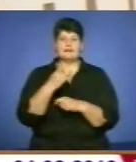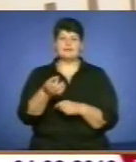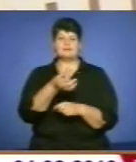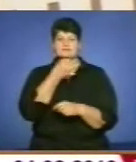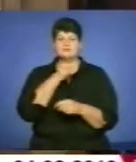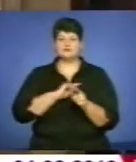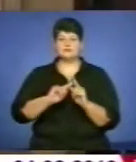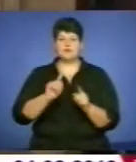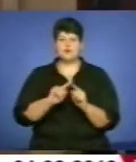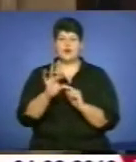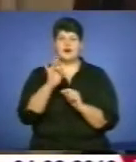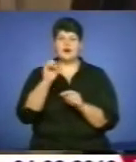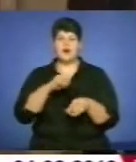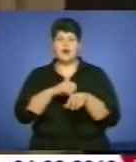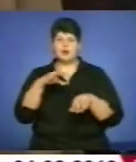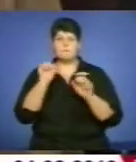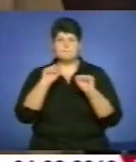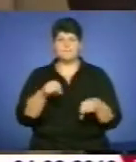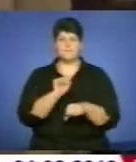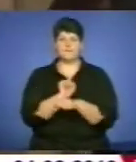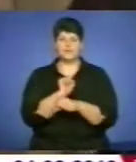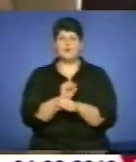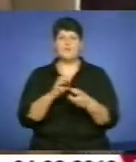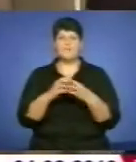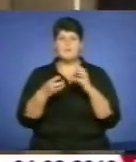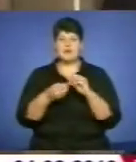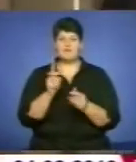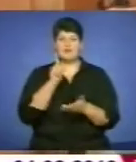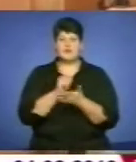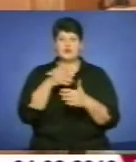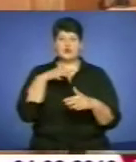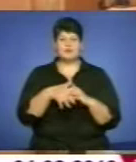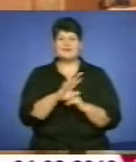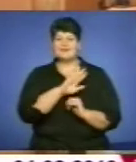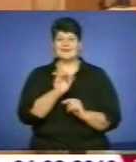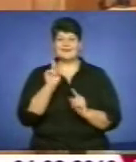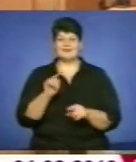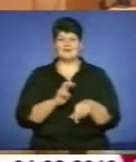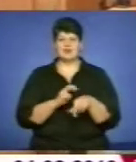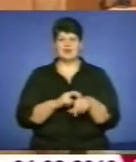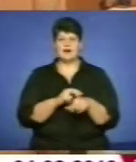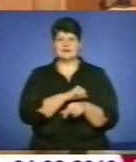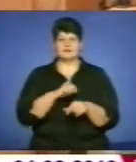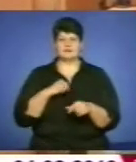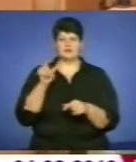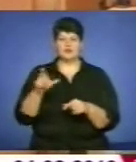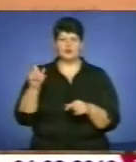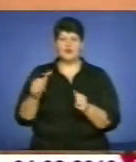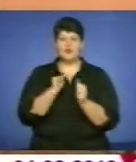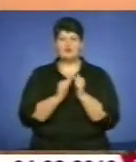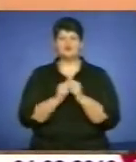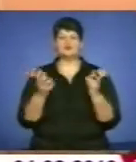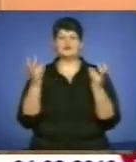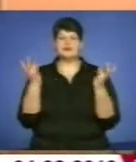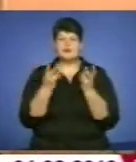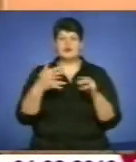зупинити, запевняють лікарі. Тому проблему мають усвідомлювати не лише медики, а й самі пацієнти. Кожному варто пам'ятати,